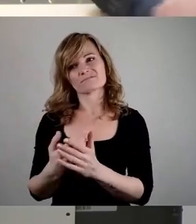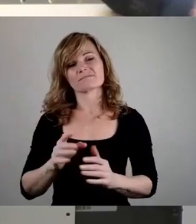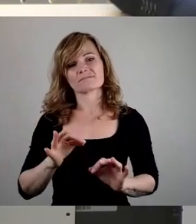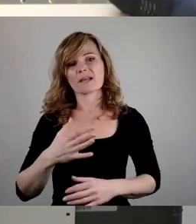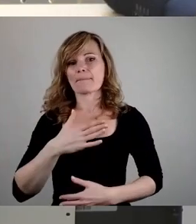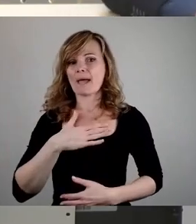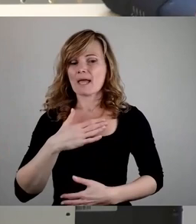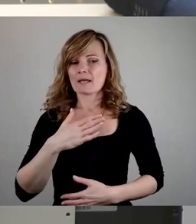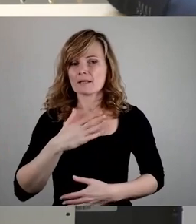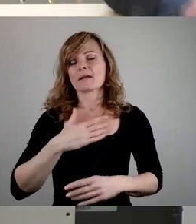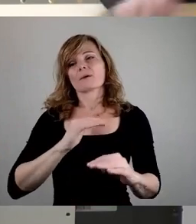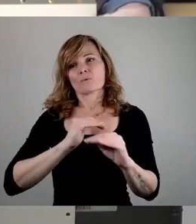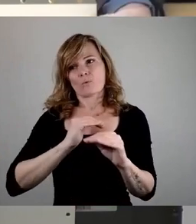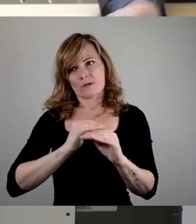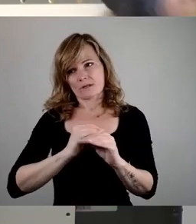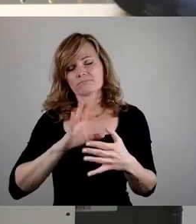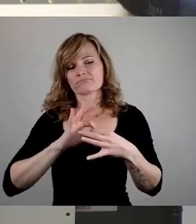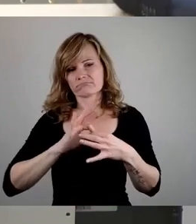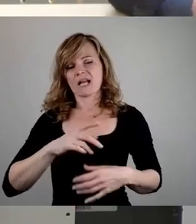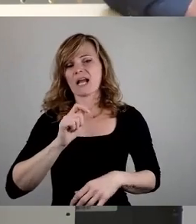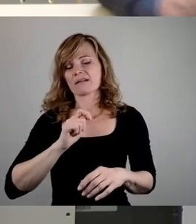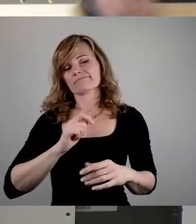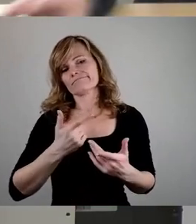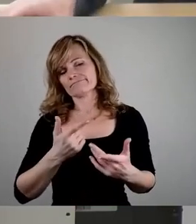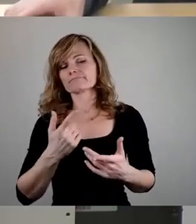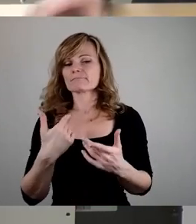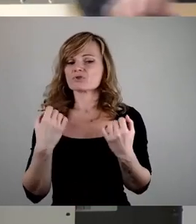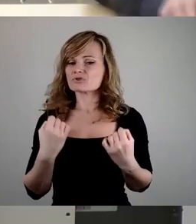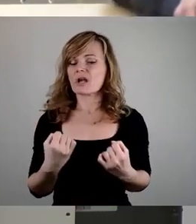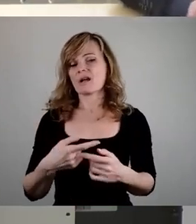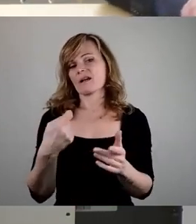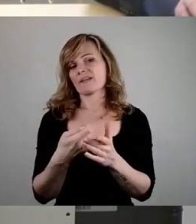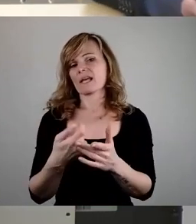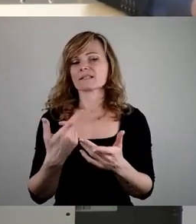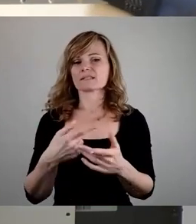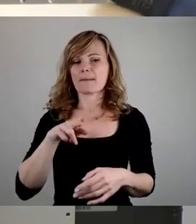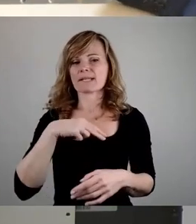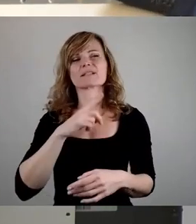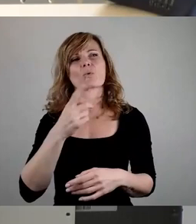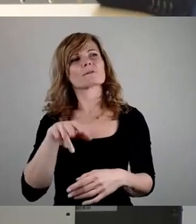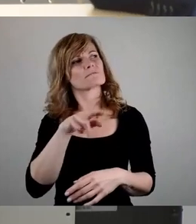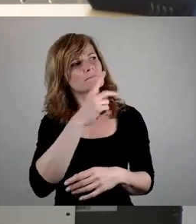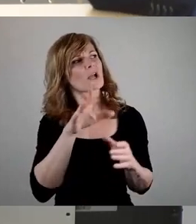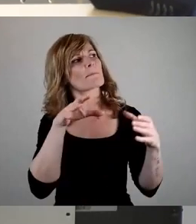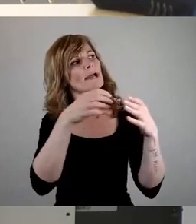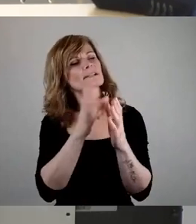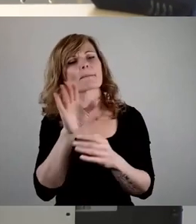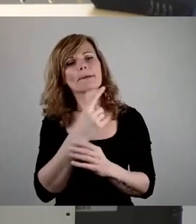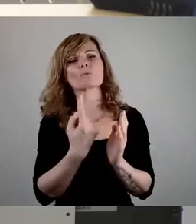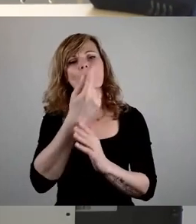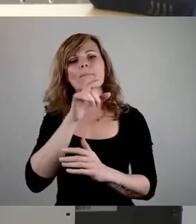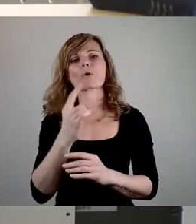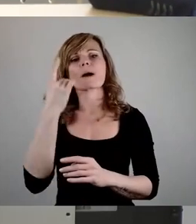Genossinnen und Genossen anzuschließen, die gerade sehr stark mit dem Finanzminister und, ich glaube ja auch tatsächlich gemeinsam mit dem Oberbürgermeister, mit dem